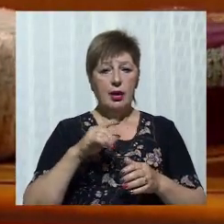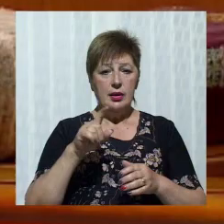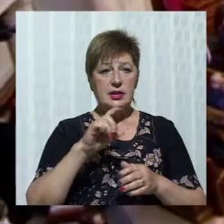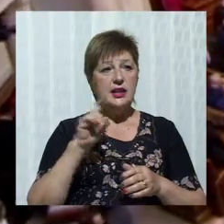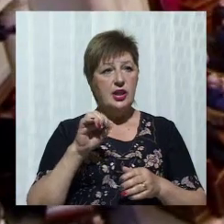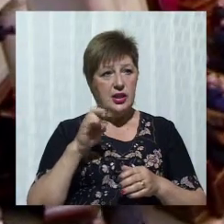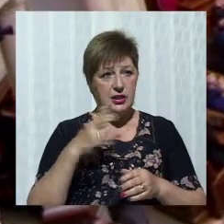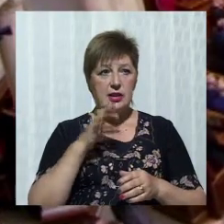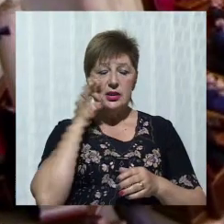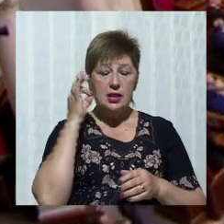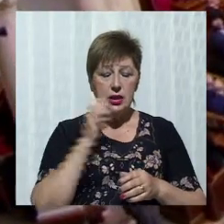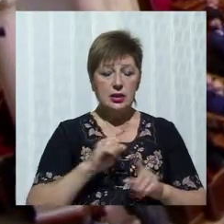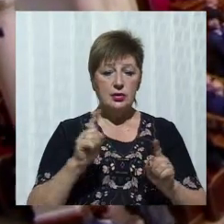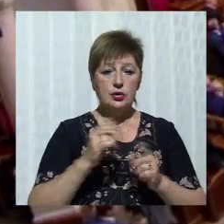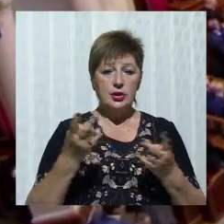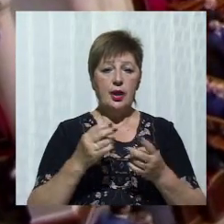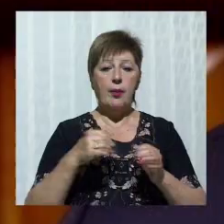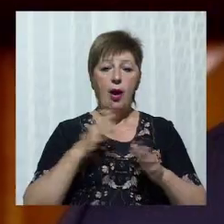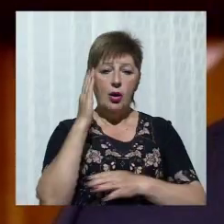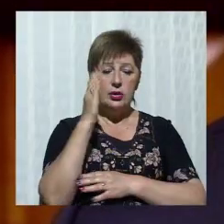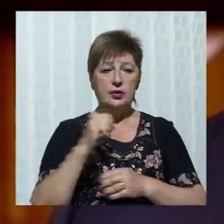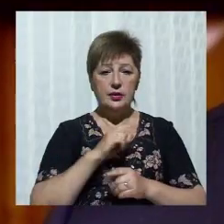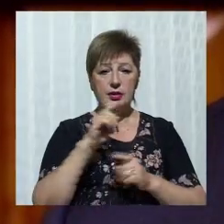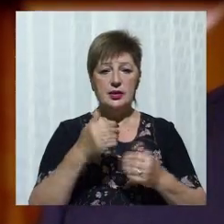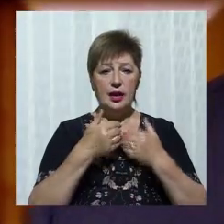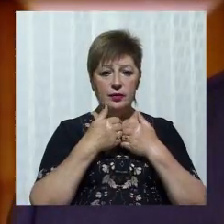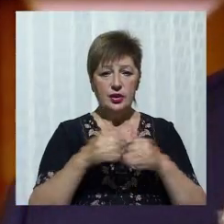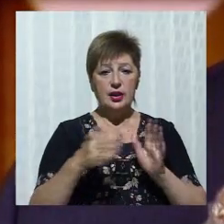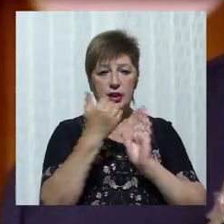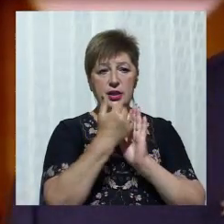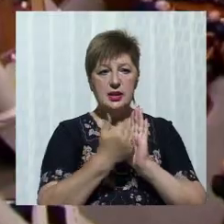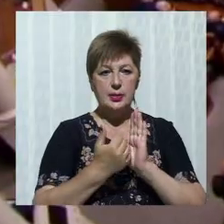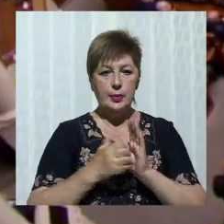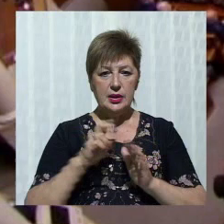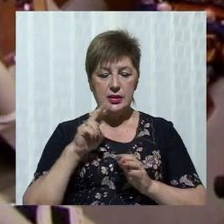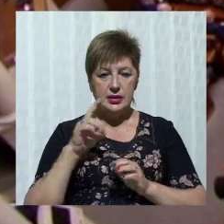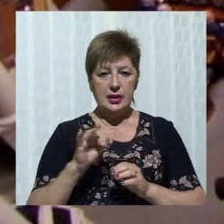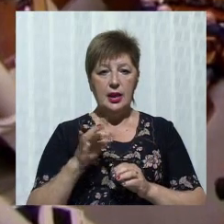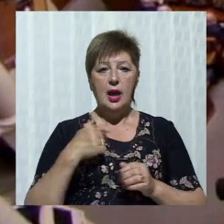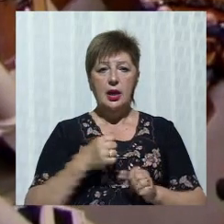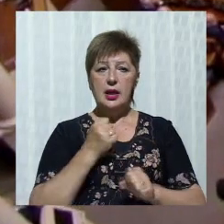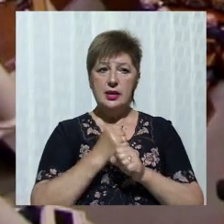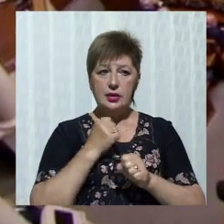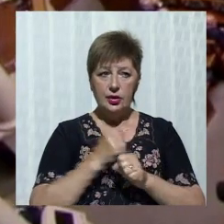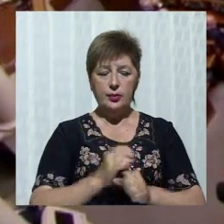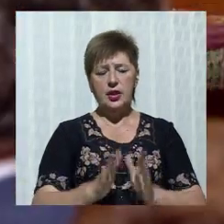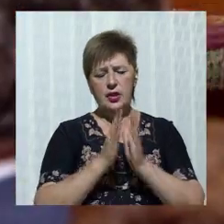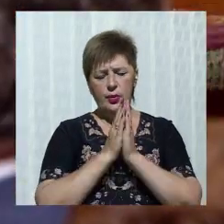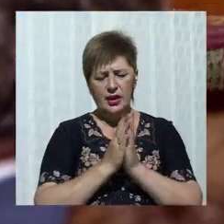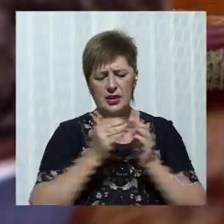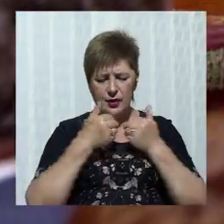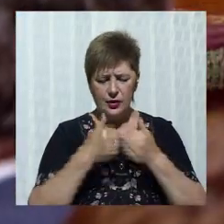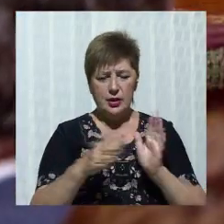списками. Тобто, щоб виборець голосував не за партію, а за конкретного кандидата на пост народного депутата. І зробіть, будь ласка, відкриті списки.